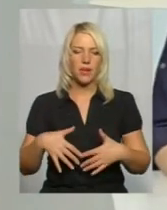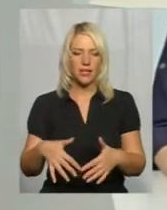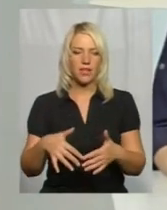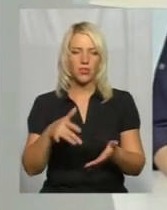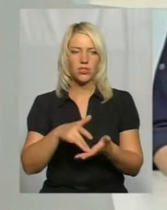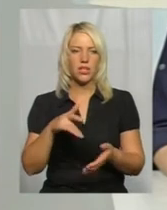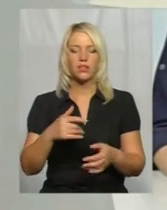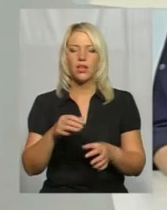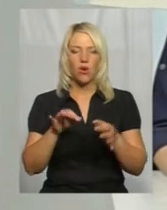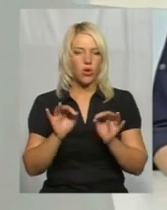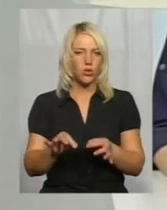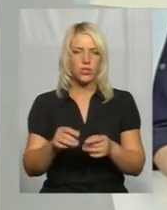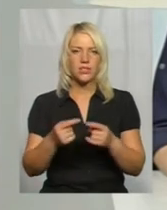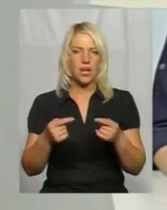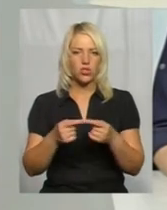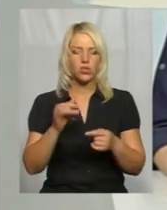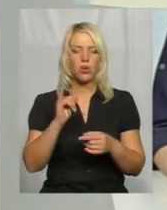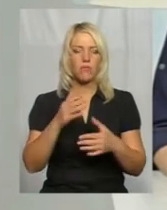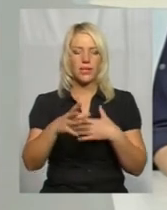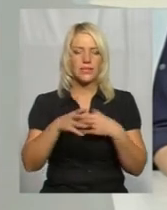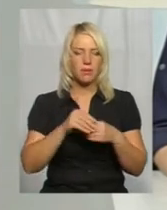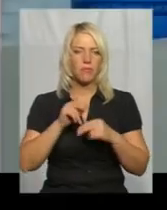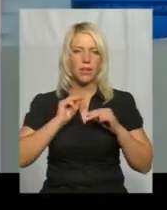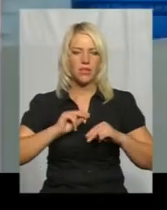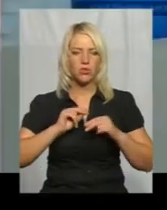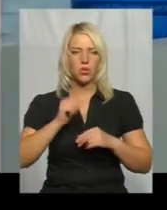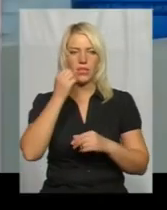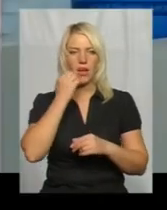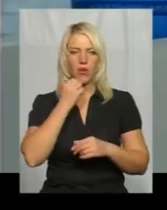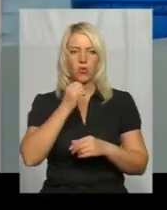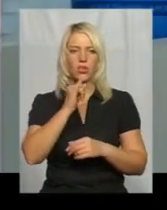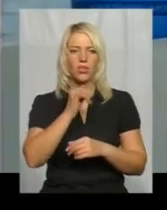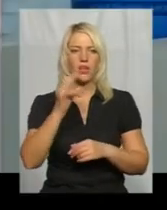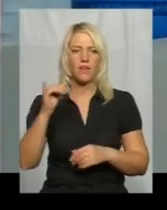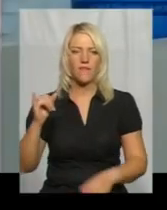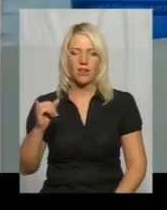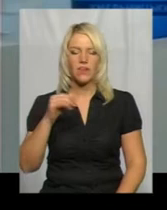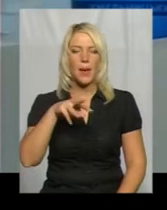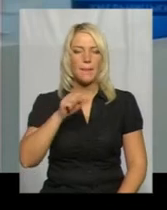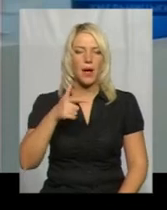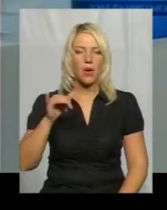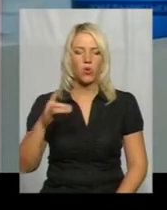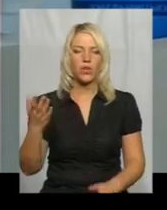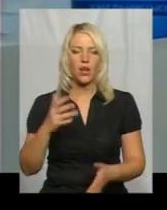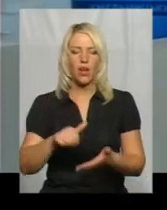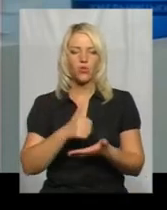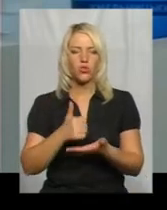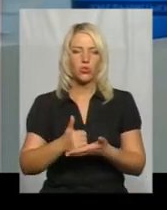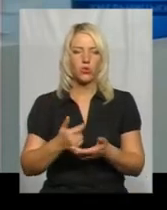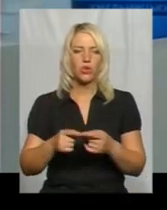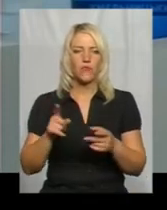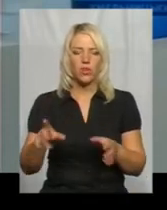тісно співпрацюємо. І я дякую ні Івану, Магури, яка очолює обласну службу справу дітей. Вона нас